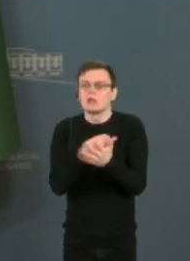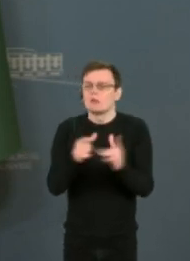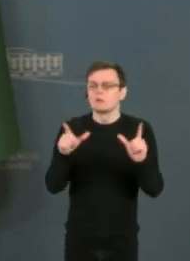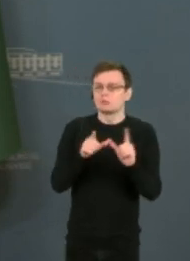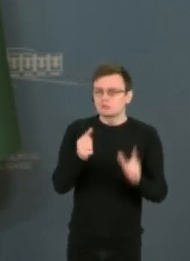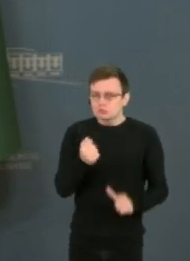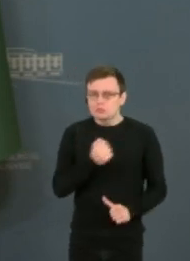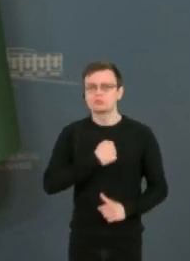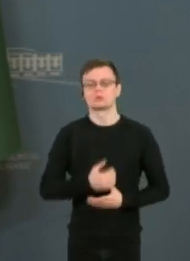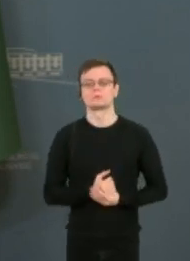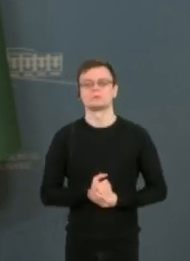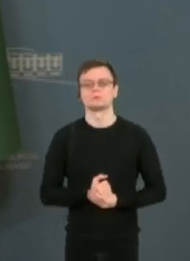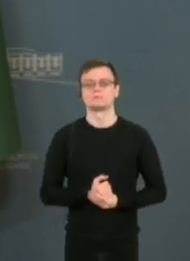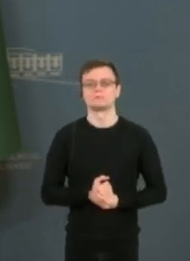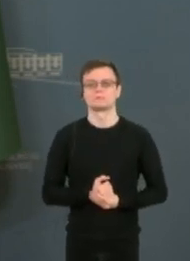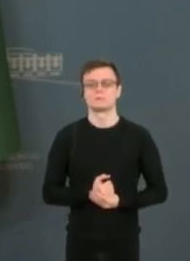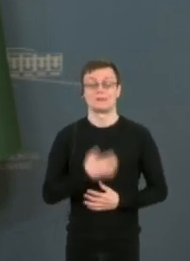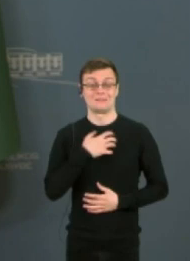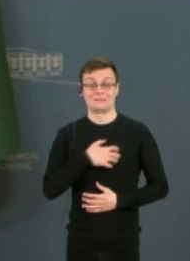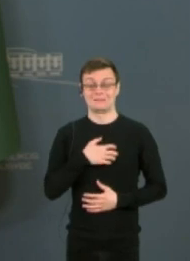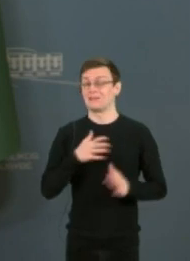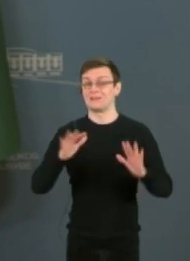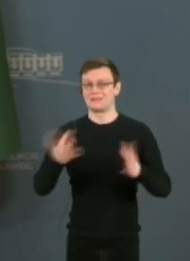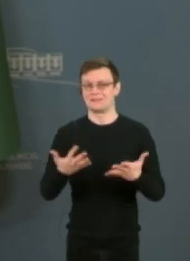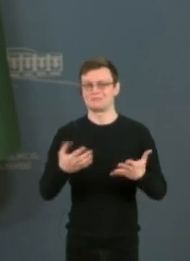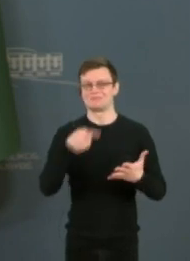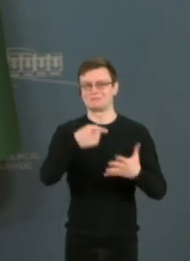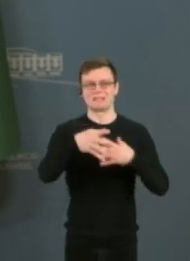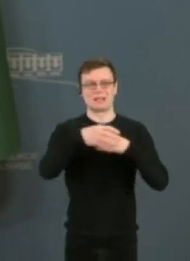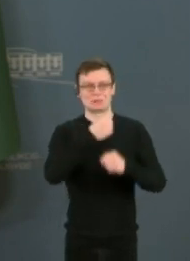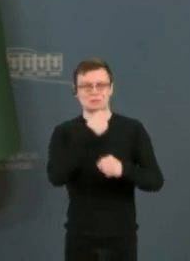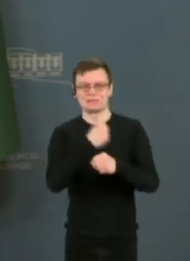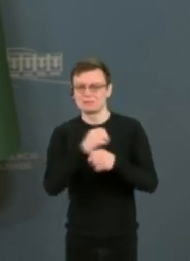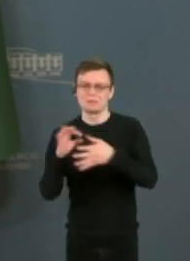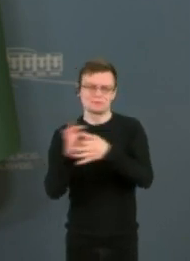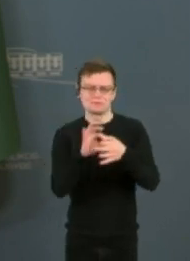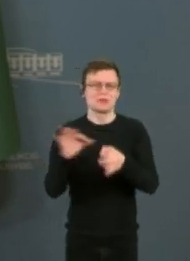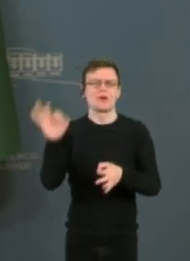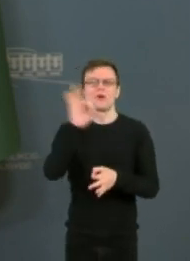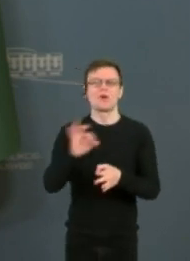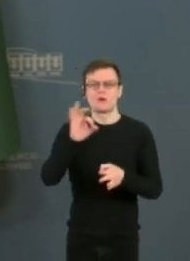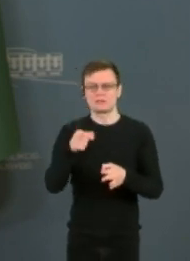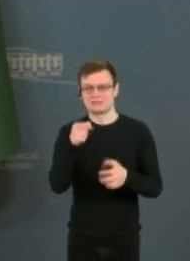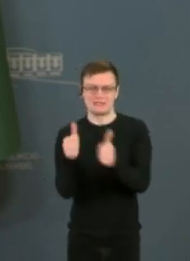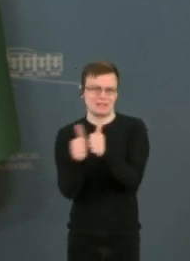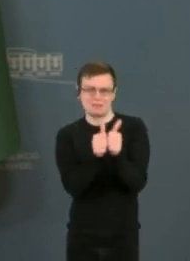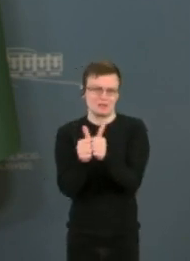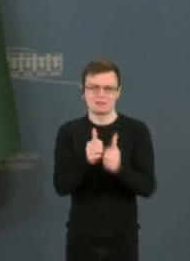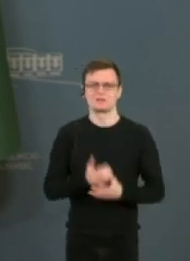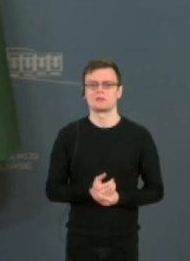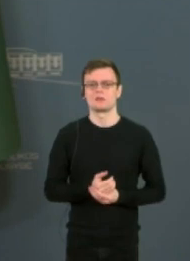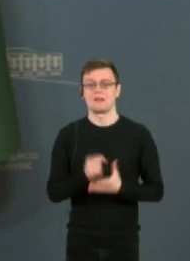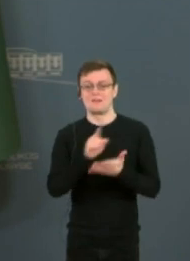Ir ypatingai svarbus yra matyti tas santykis, kai mes kalbame apie kaiminystę. Nes judėjimas per